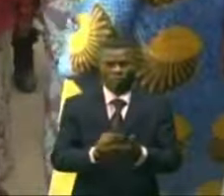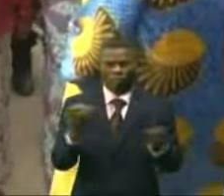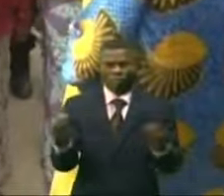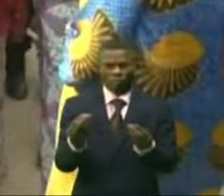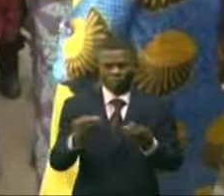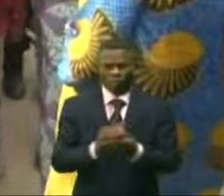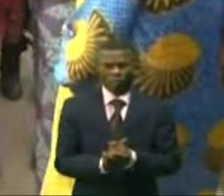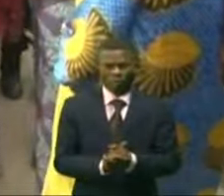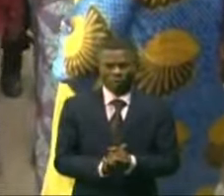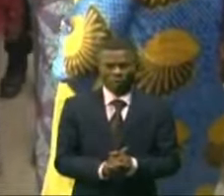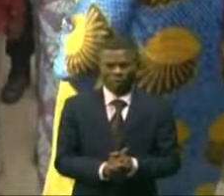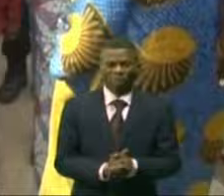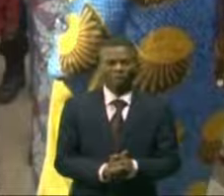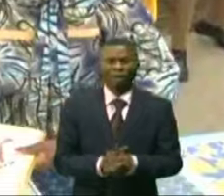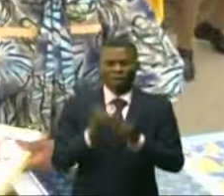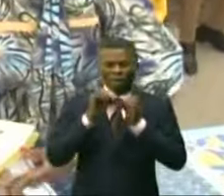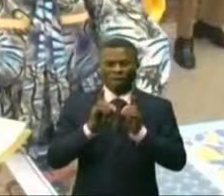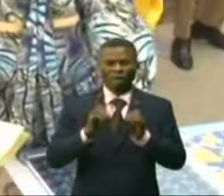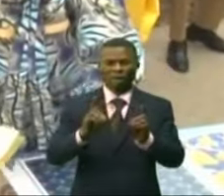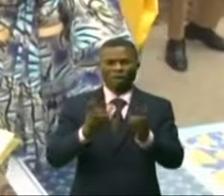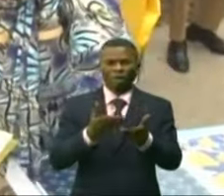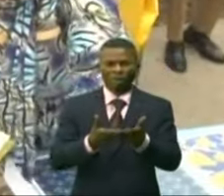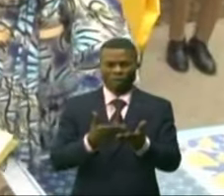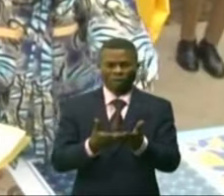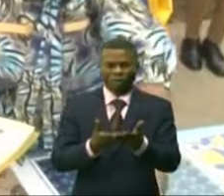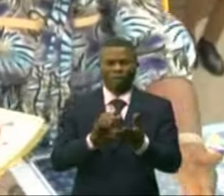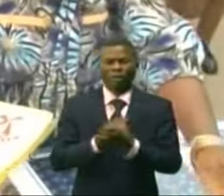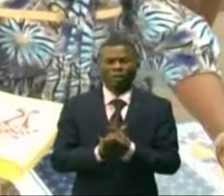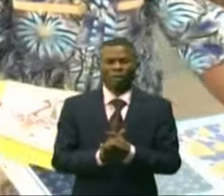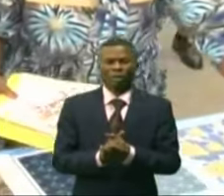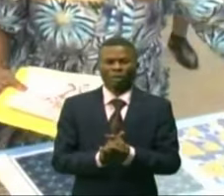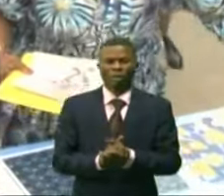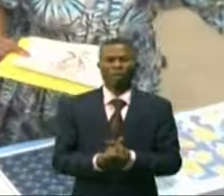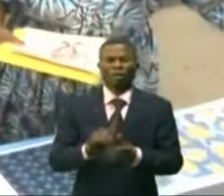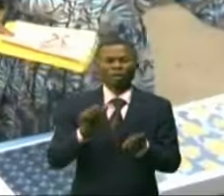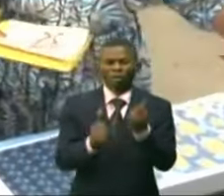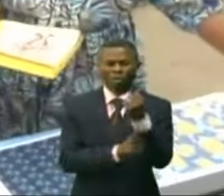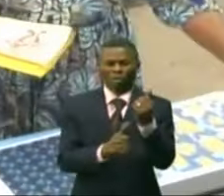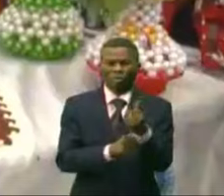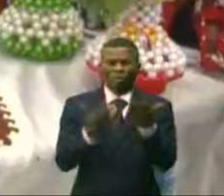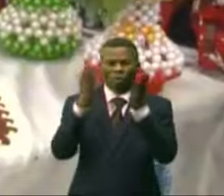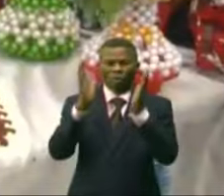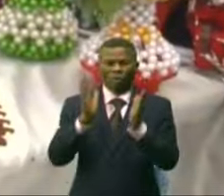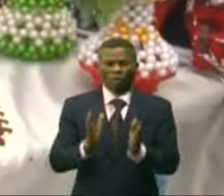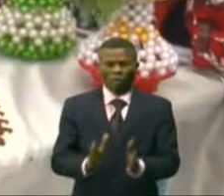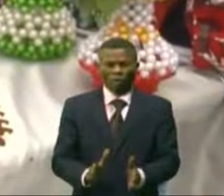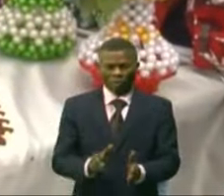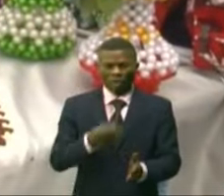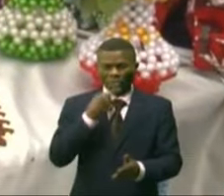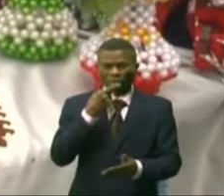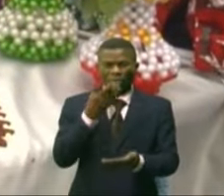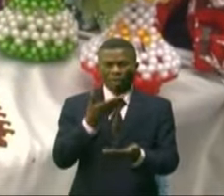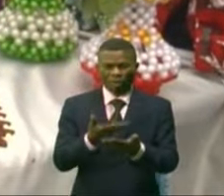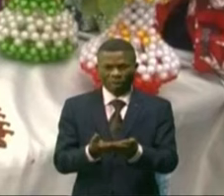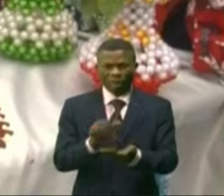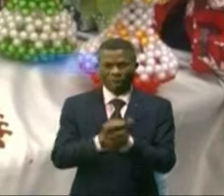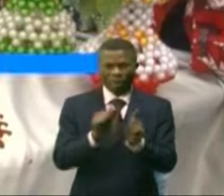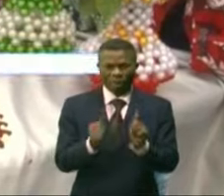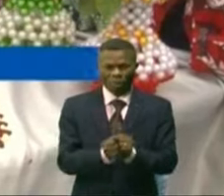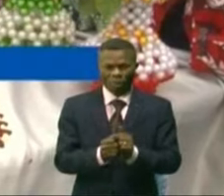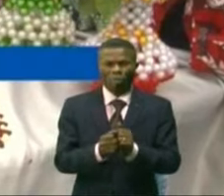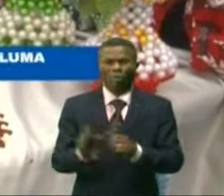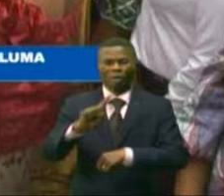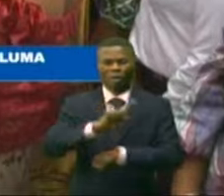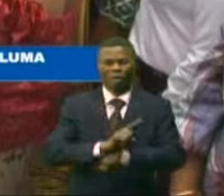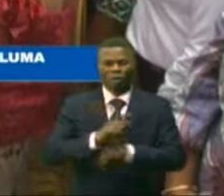consacrée au discours, place à la visite des stands où les étudiants font montre de leur créativité